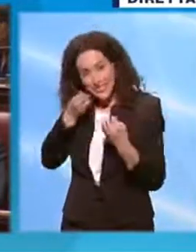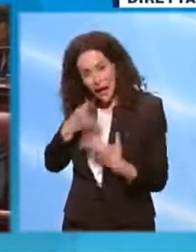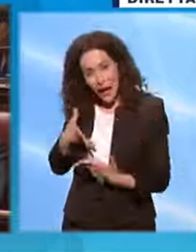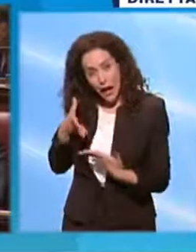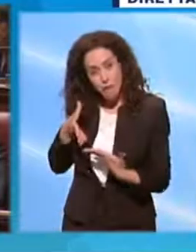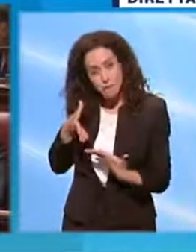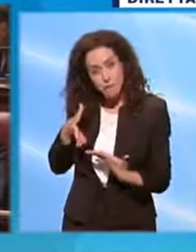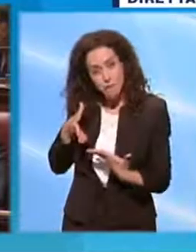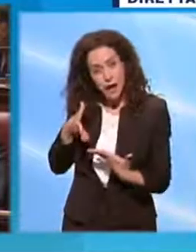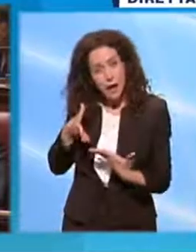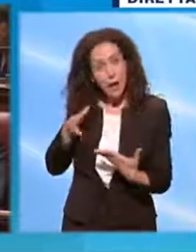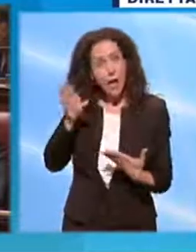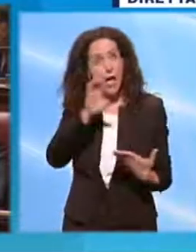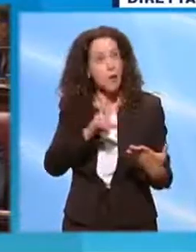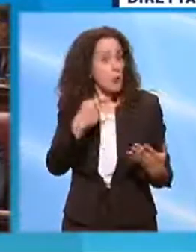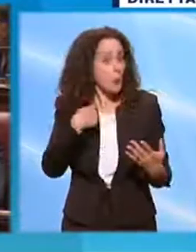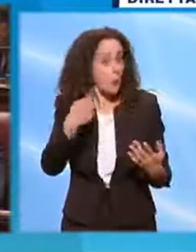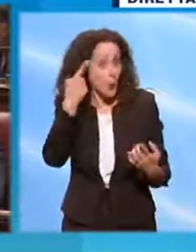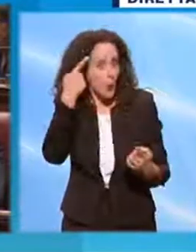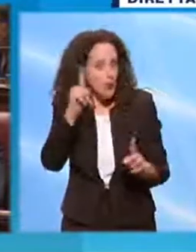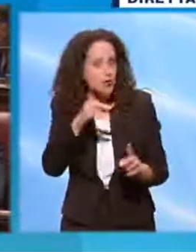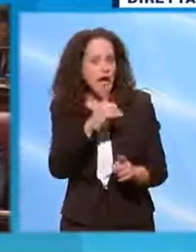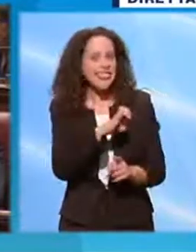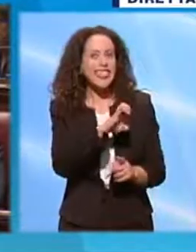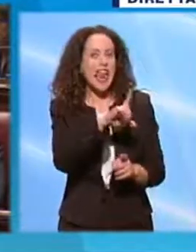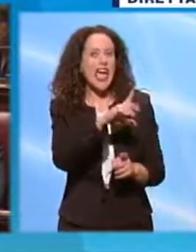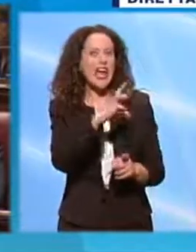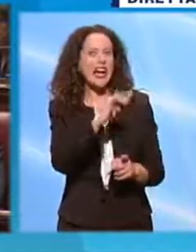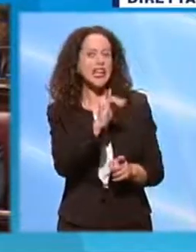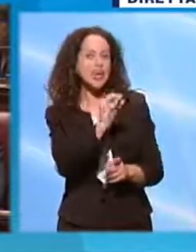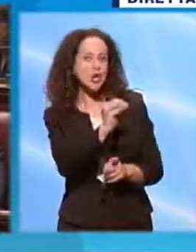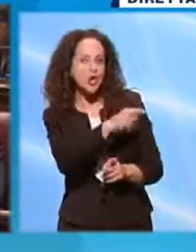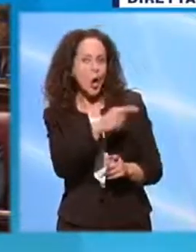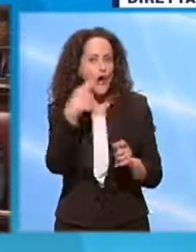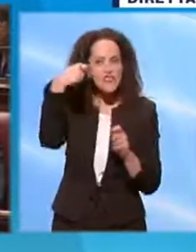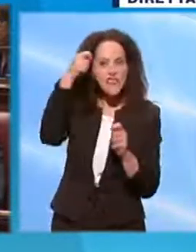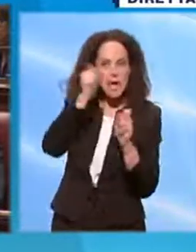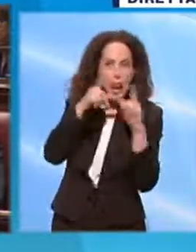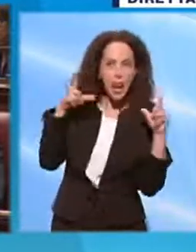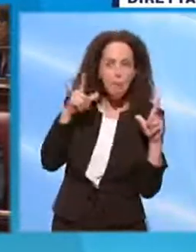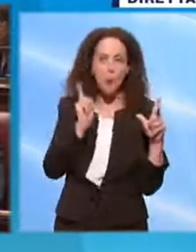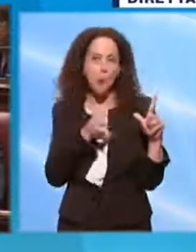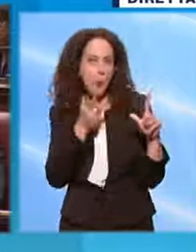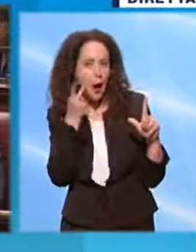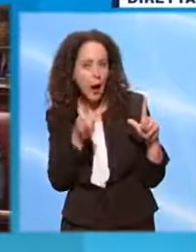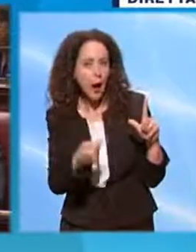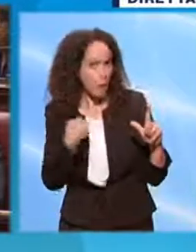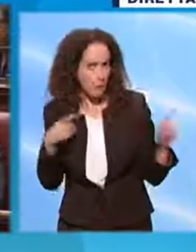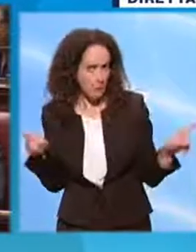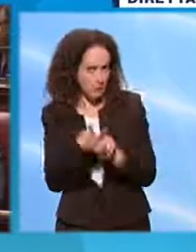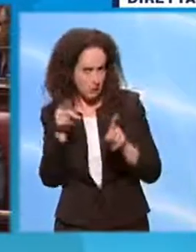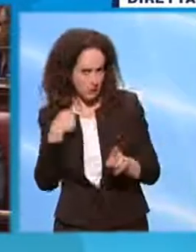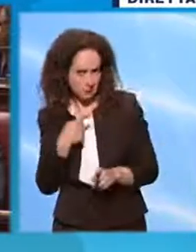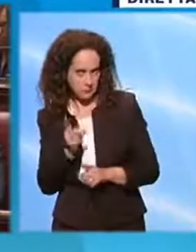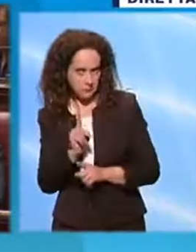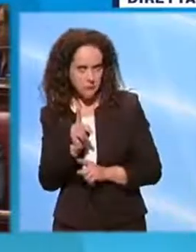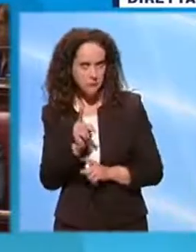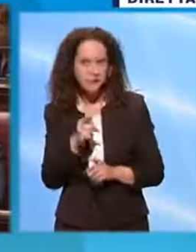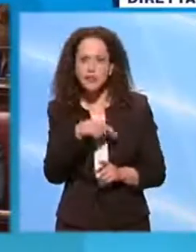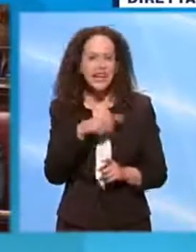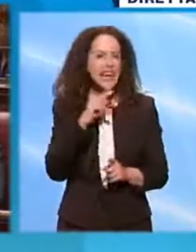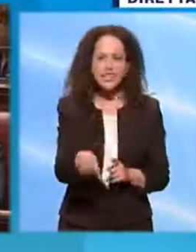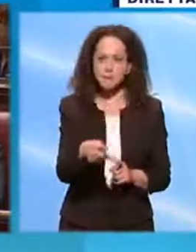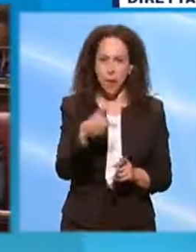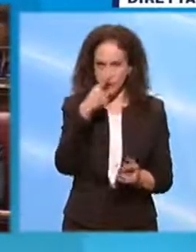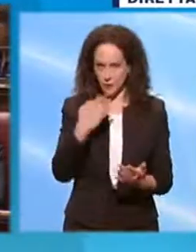volta, non so che film abbia visto il collega del Rio, ma non è lo stesso film che sto guardando io, è stata purtroppo inadeguata.